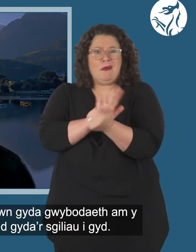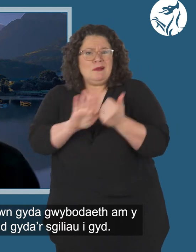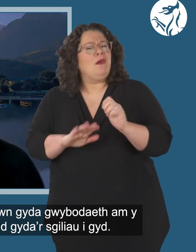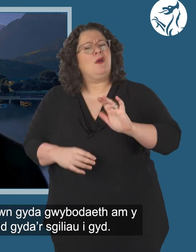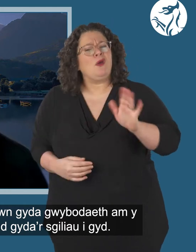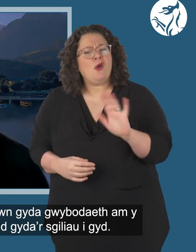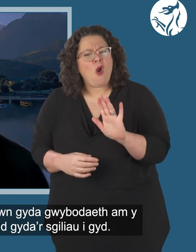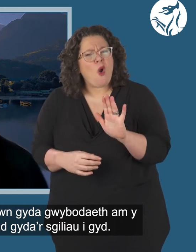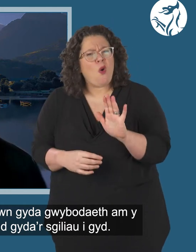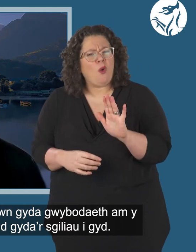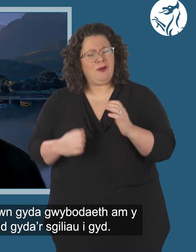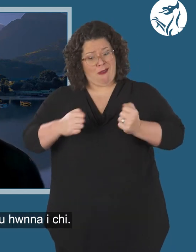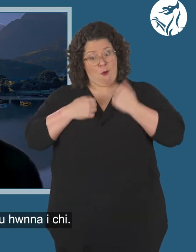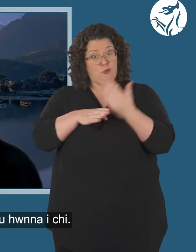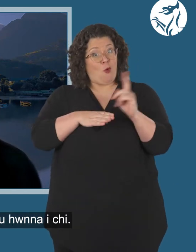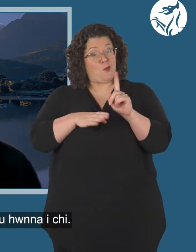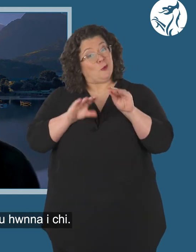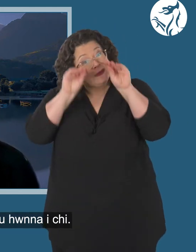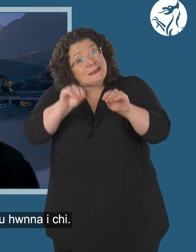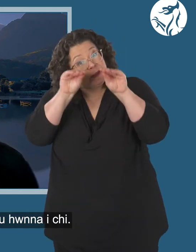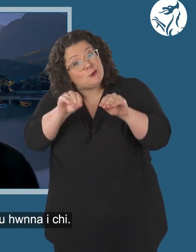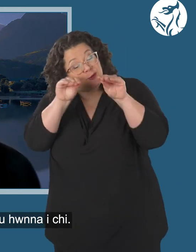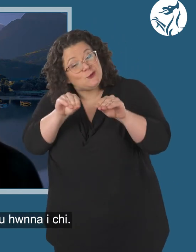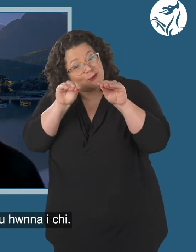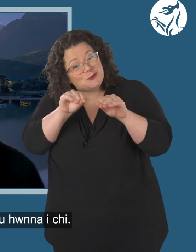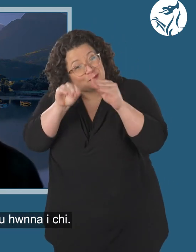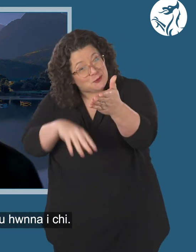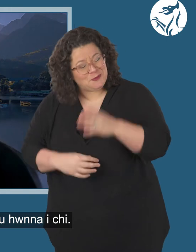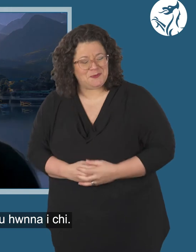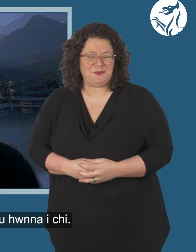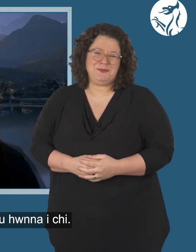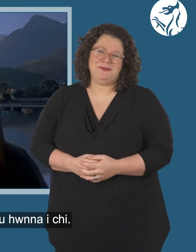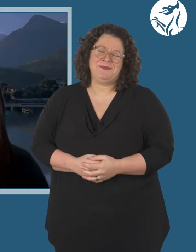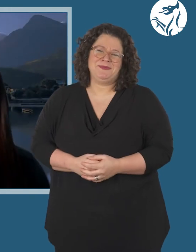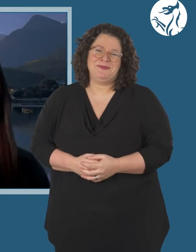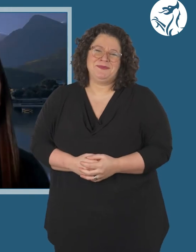'n gwneud a cael gyda'r sgiliau i gyd, ein swydd ni'w i ddysgu hwnna i chi.